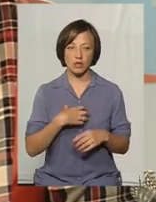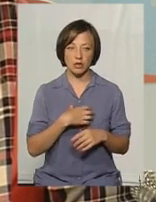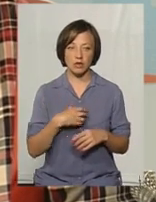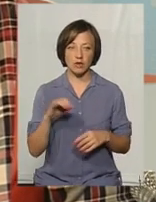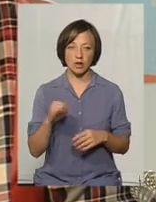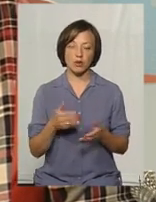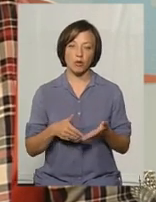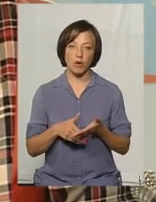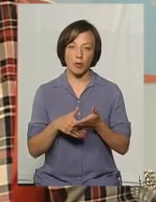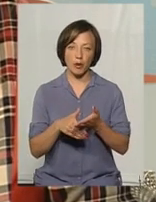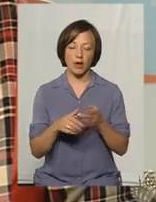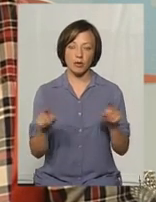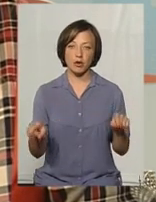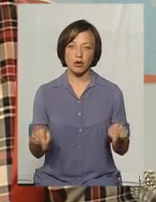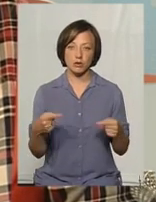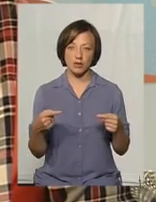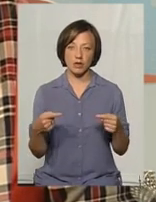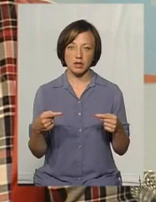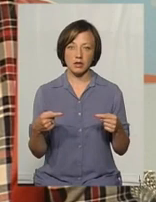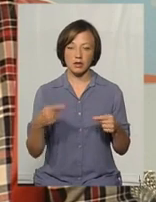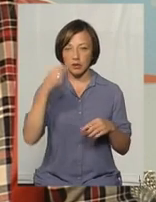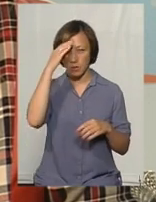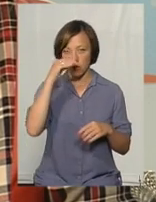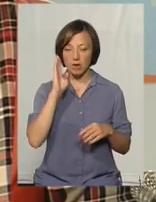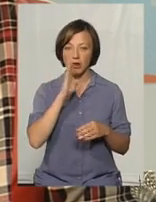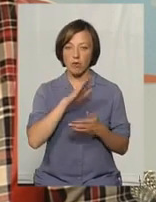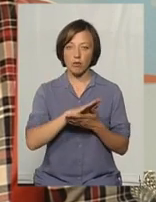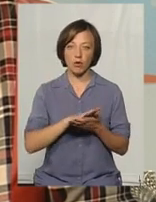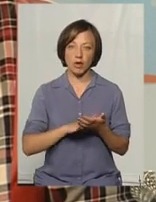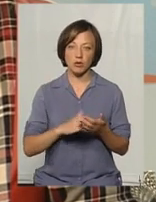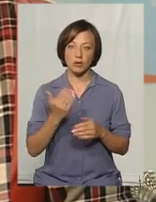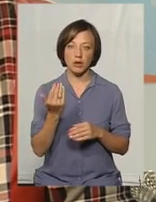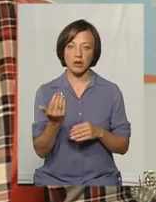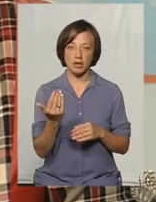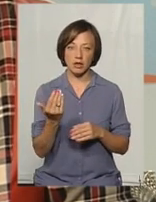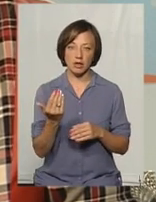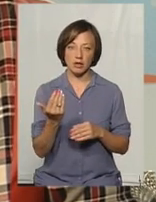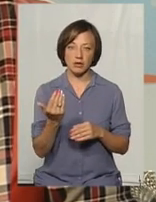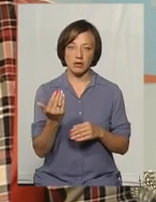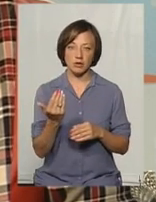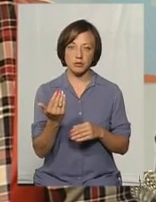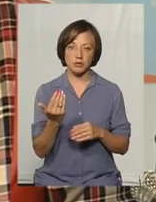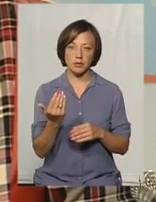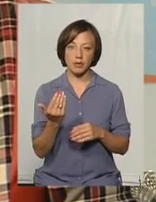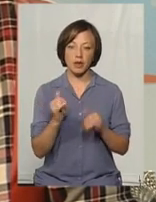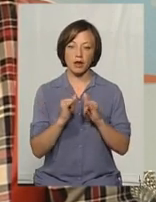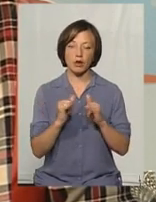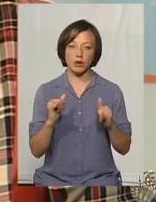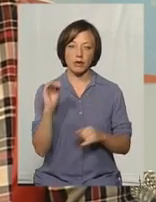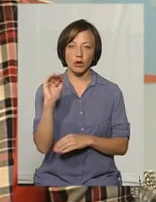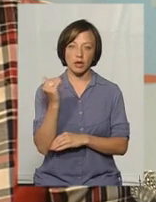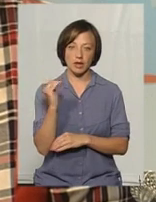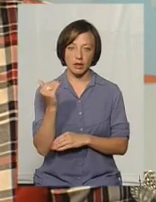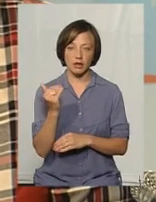ми допомагаємо організувати батькам в подальшому їхній розвиток дитини.